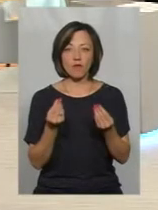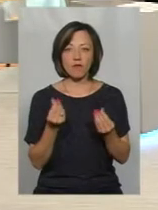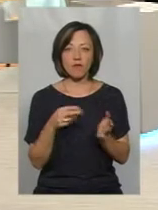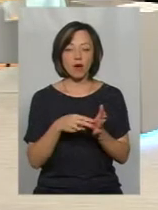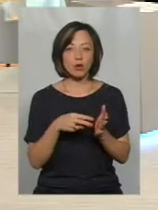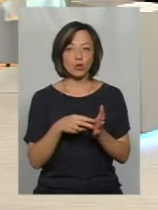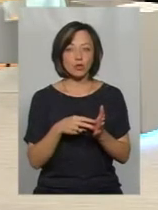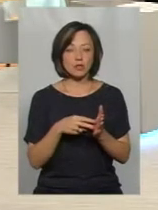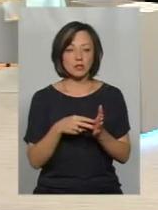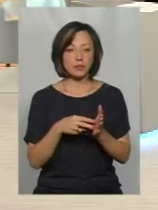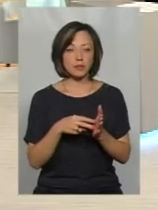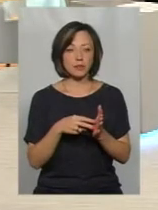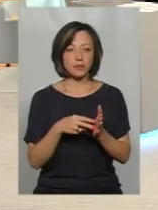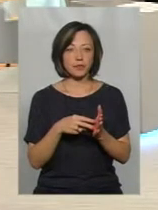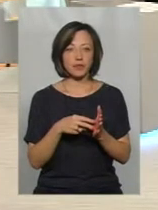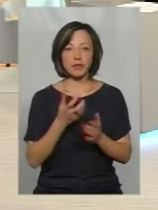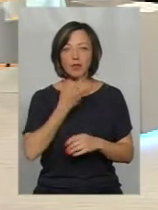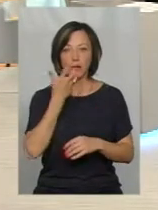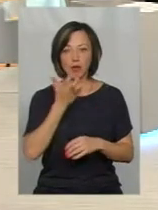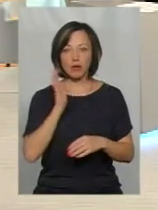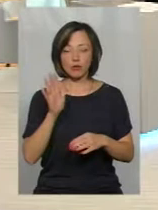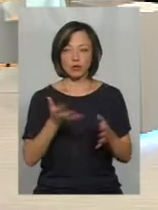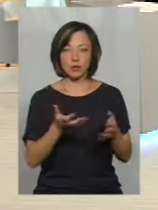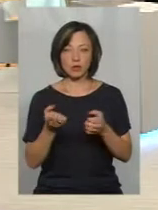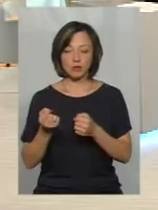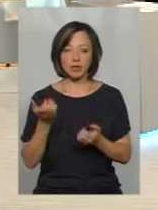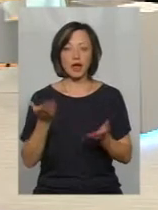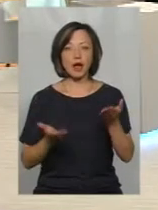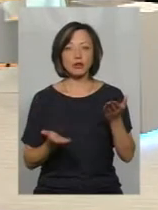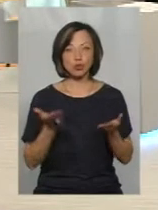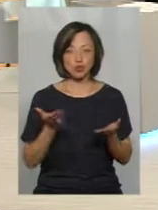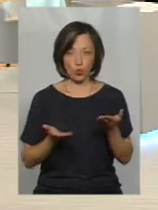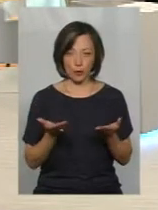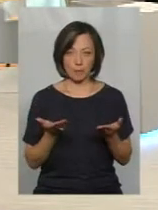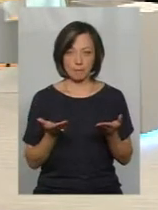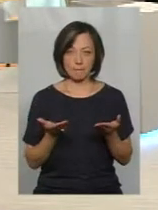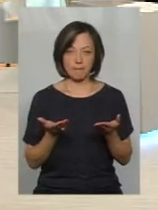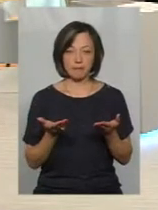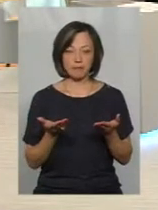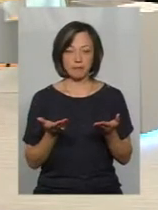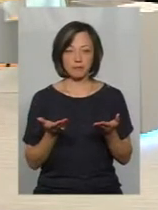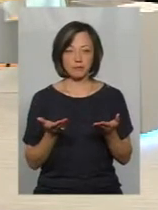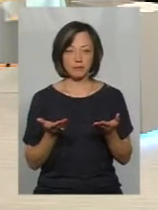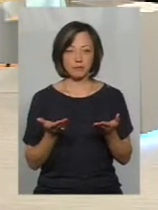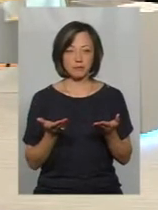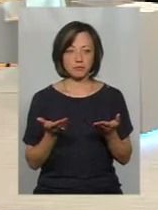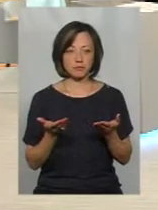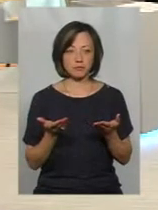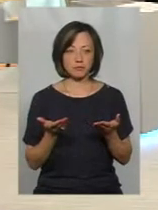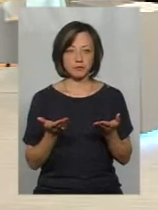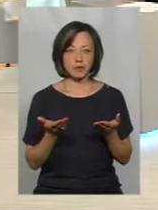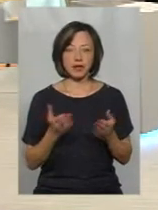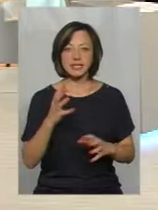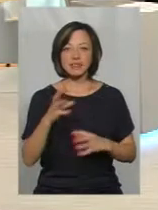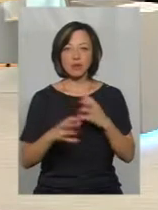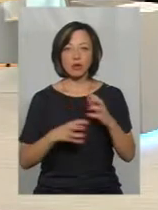субівартості тепла, яке ми будемо отримувати. Якщо світова структура